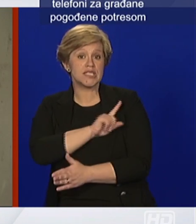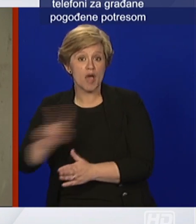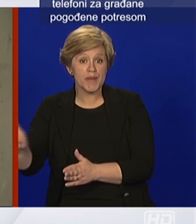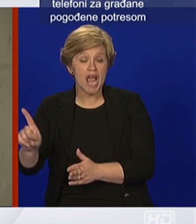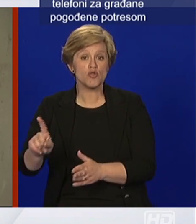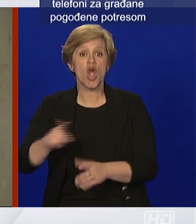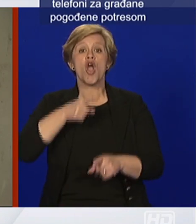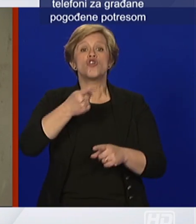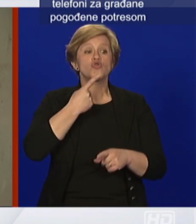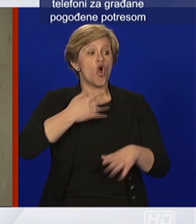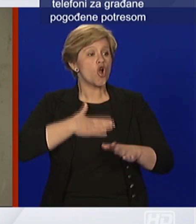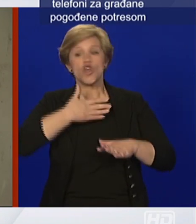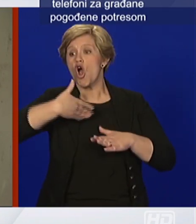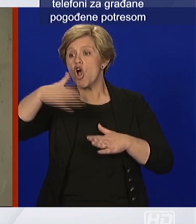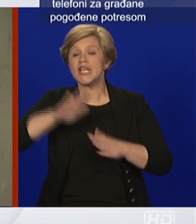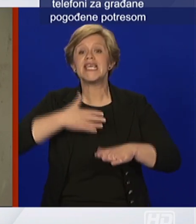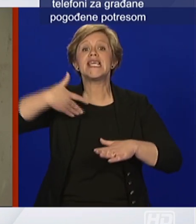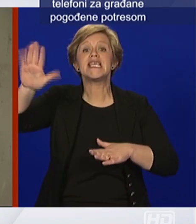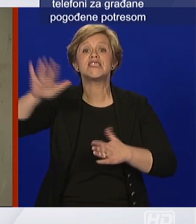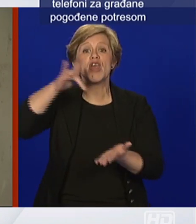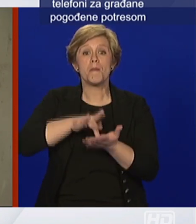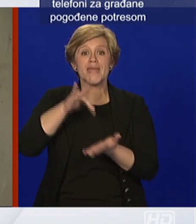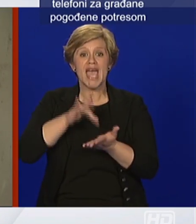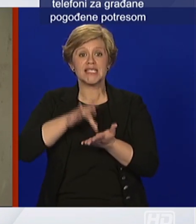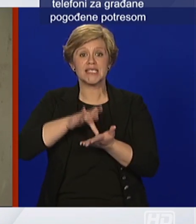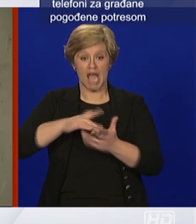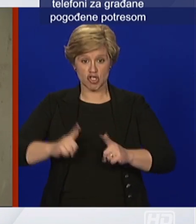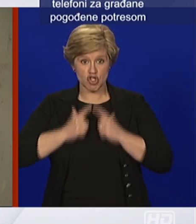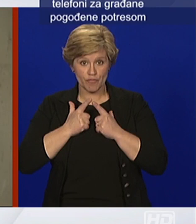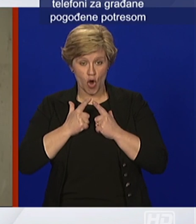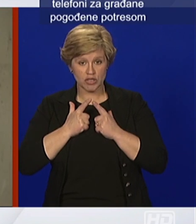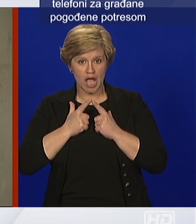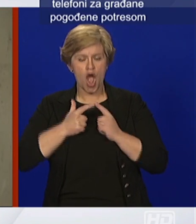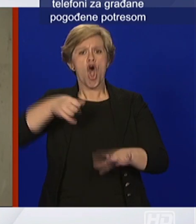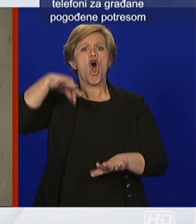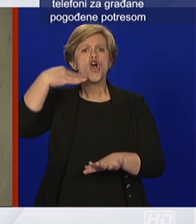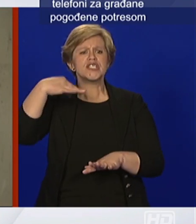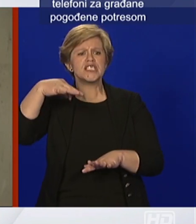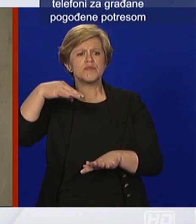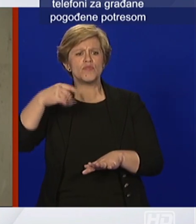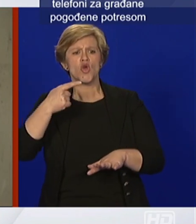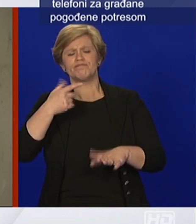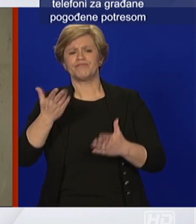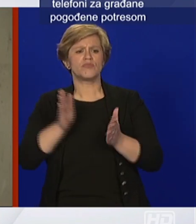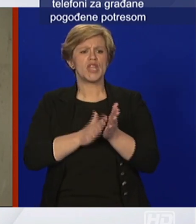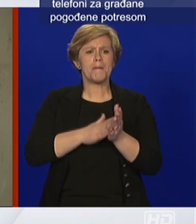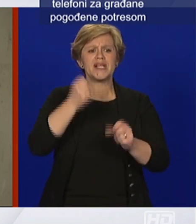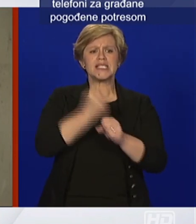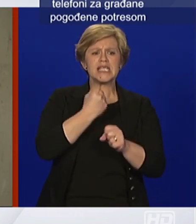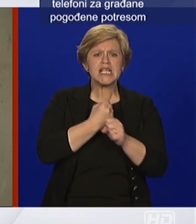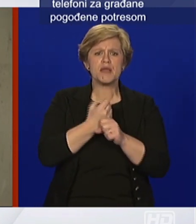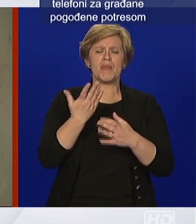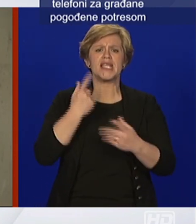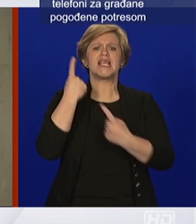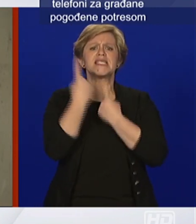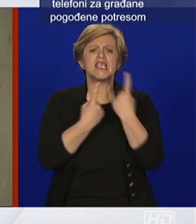mjesta prebivališta, osim onih koji su navedeni kao zanimanja i situacije